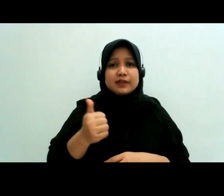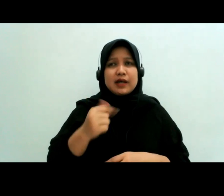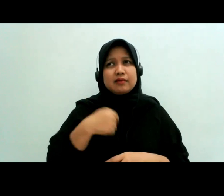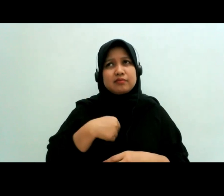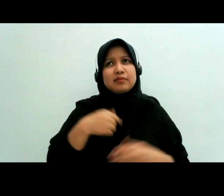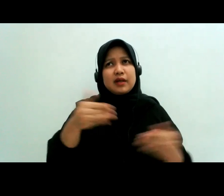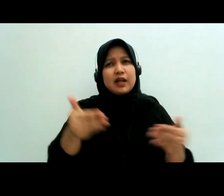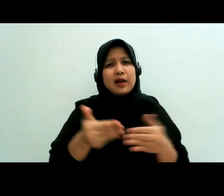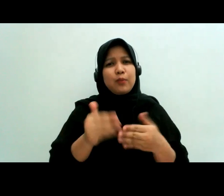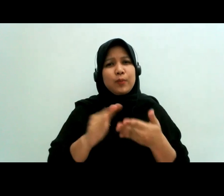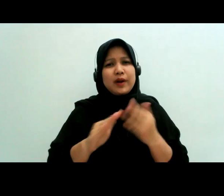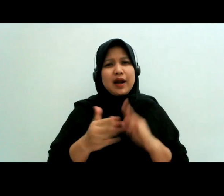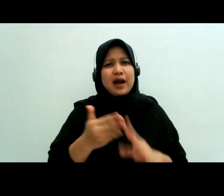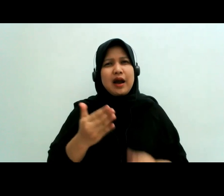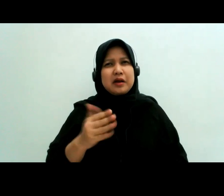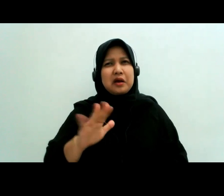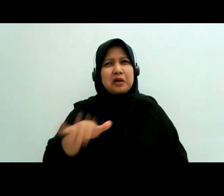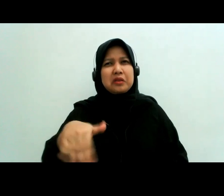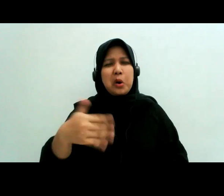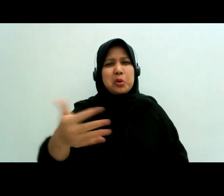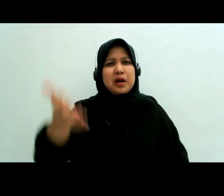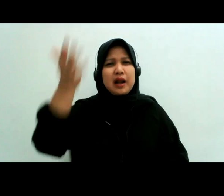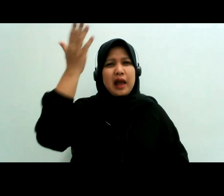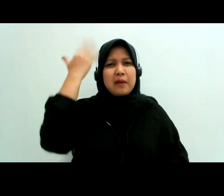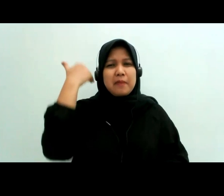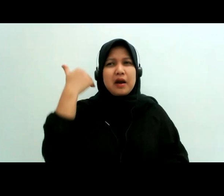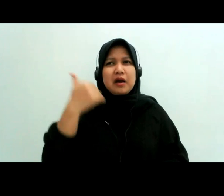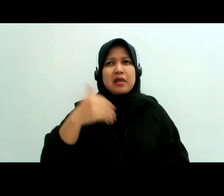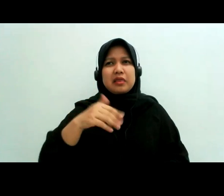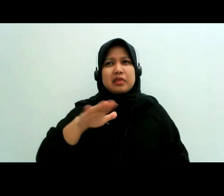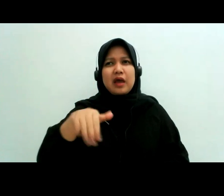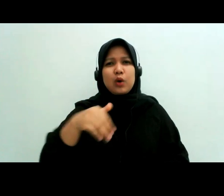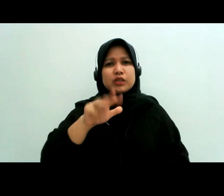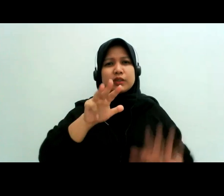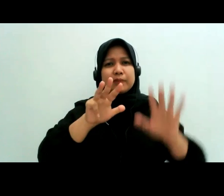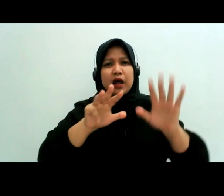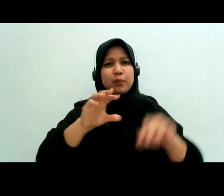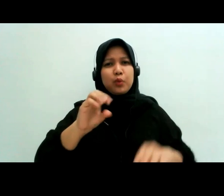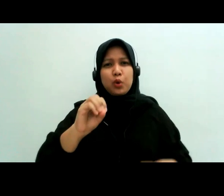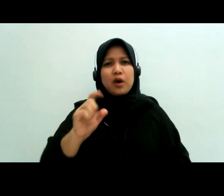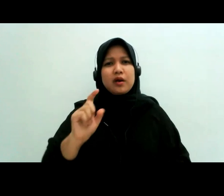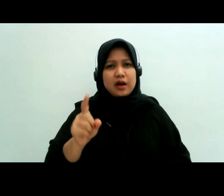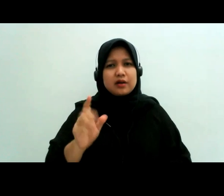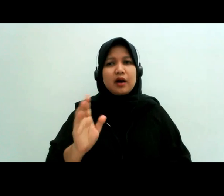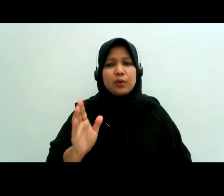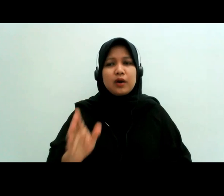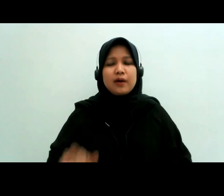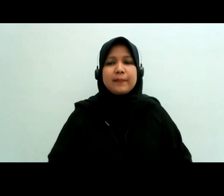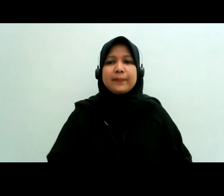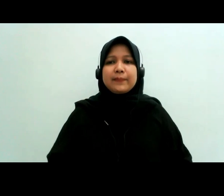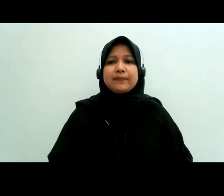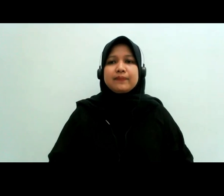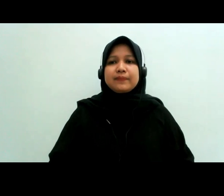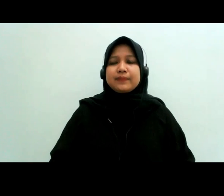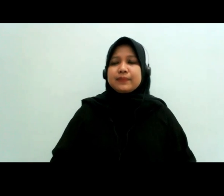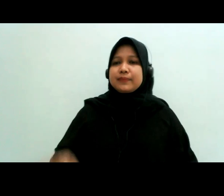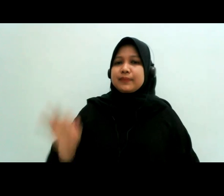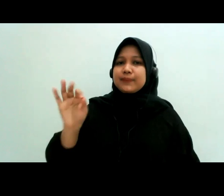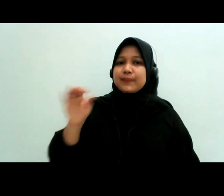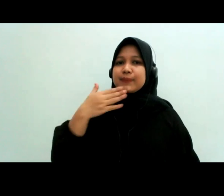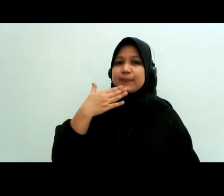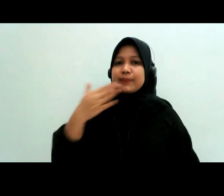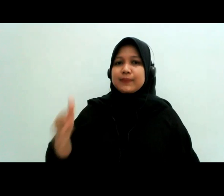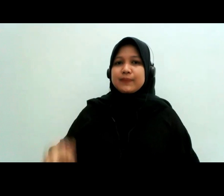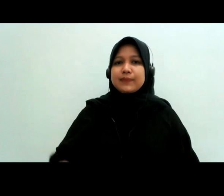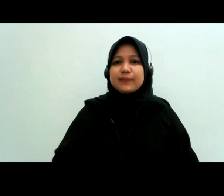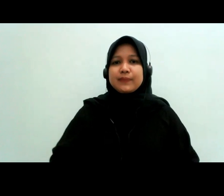agak lama ya 90-an gitu udah ada gitu Mbak oke makasih Mbak Haji kira-kira